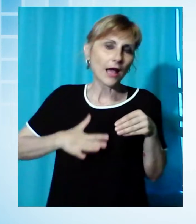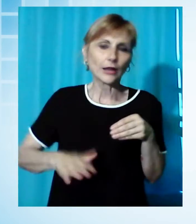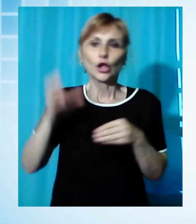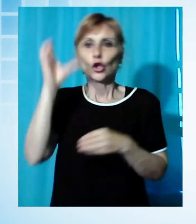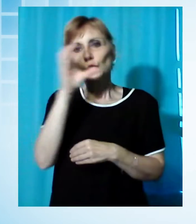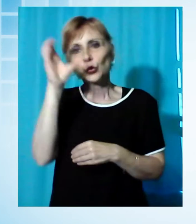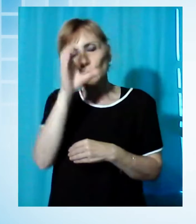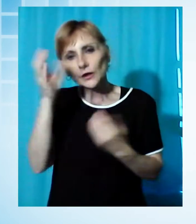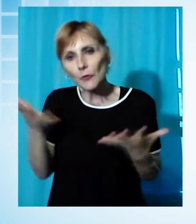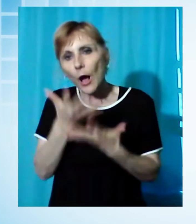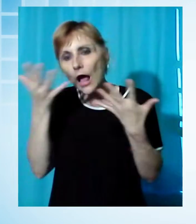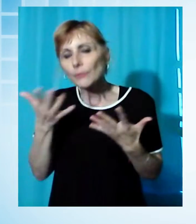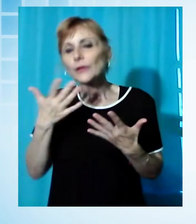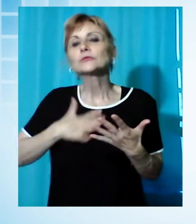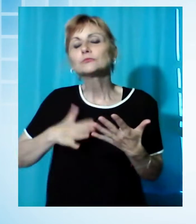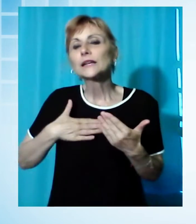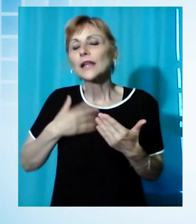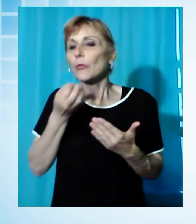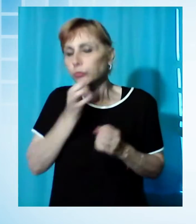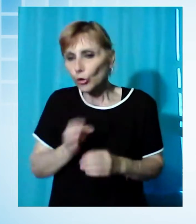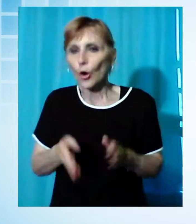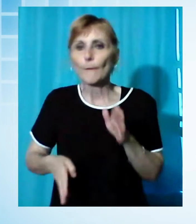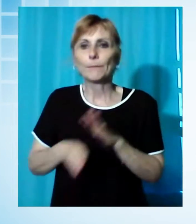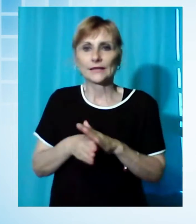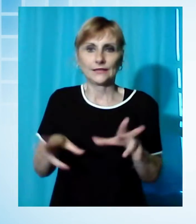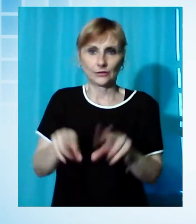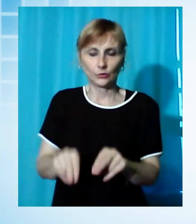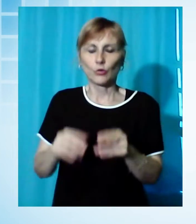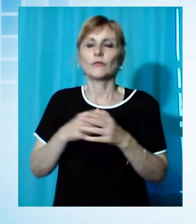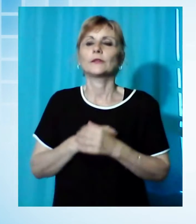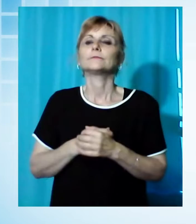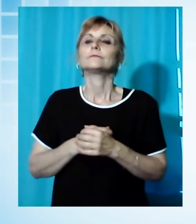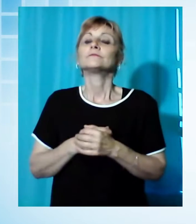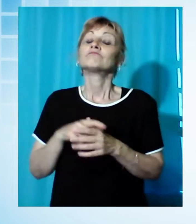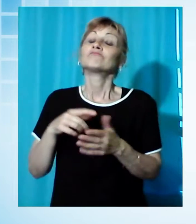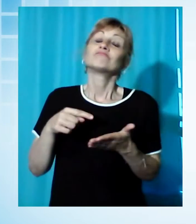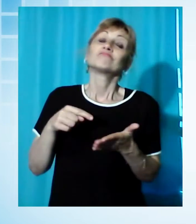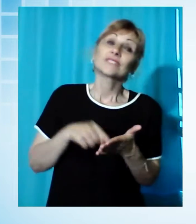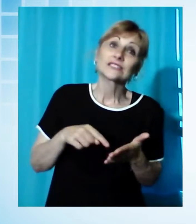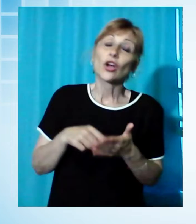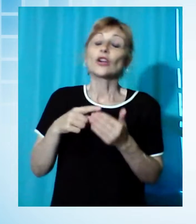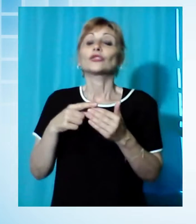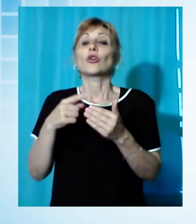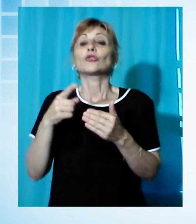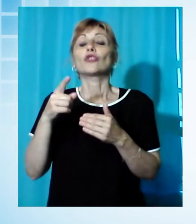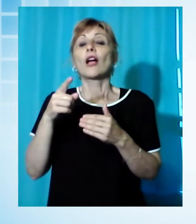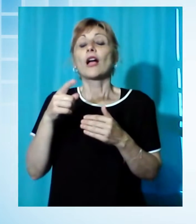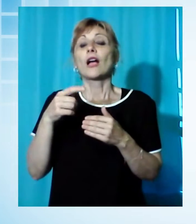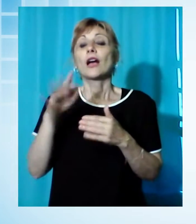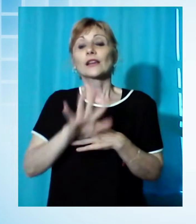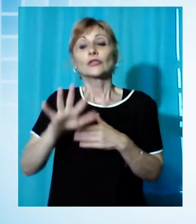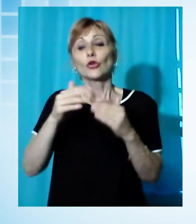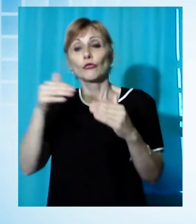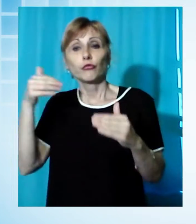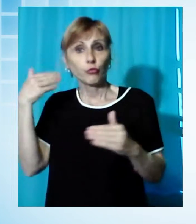qualche modo ripartirà. Al momento sono tutti fuori regione, sempre dai nostri mercati italiani di riferimento, che è proprio l